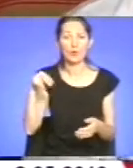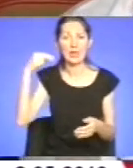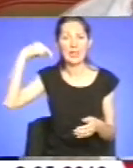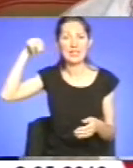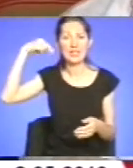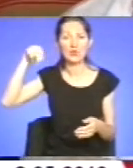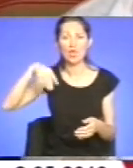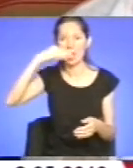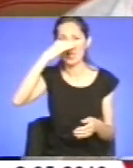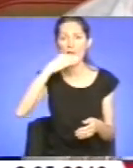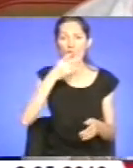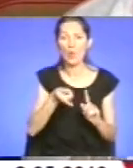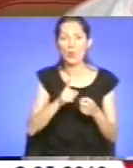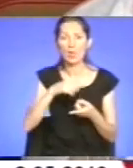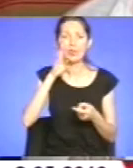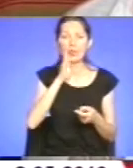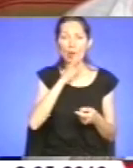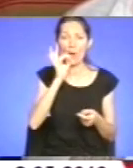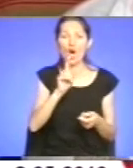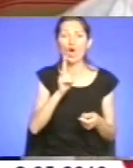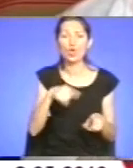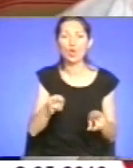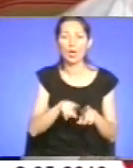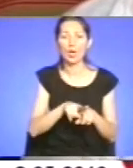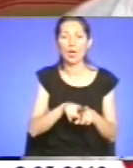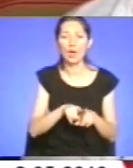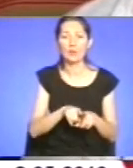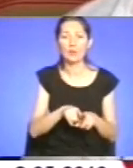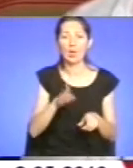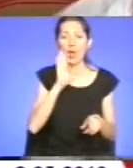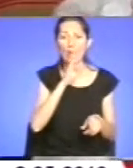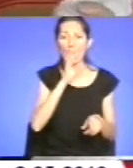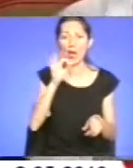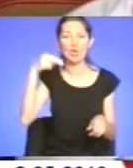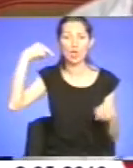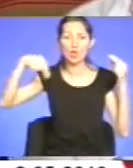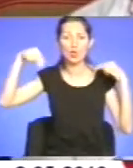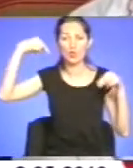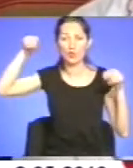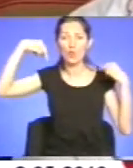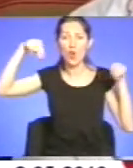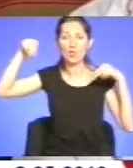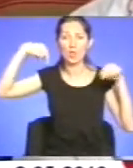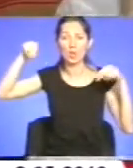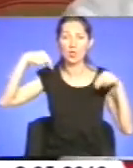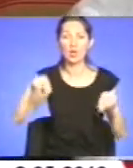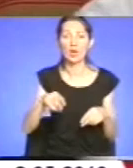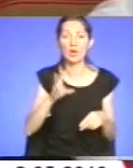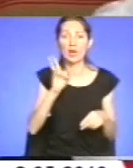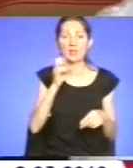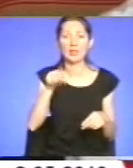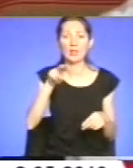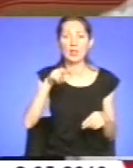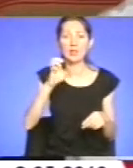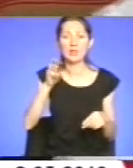Татко повертається до мамочі і каже, ну що це таке? Мама каже, та як то що? Та дзвони, дзвонять у доставній церкви. Всі три